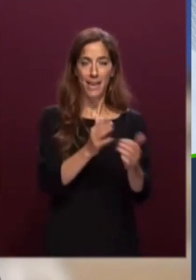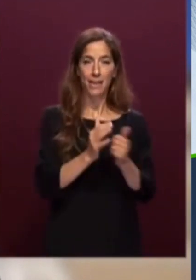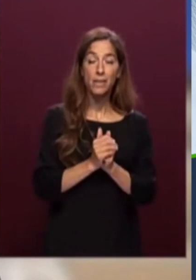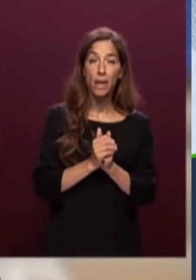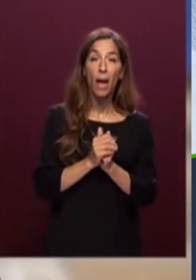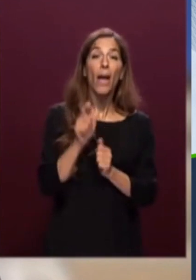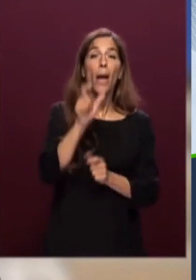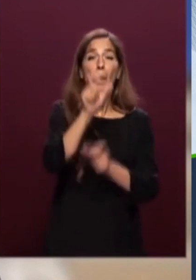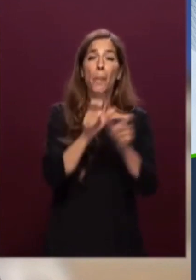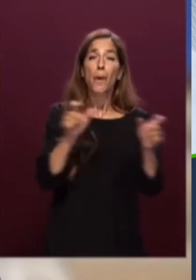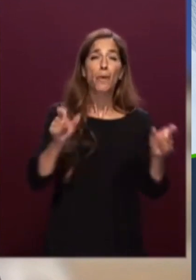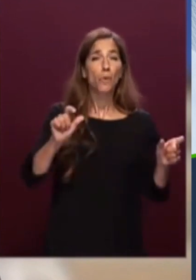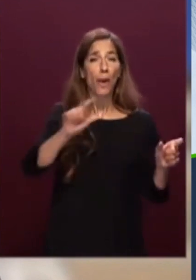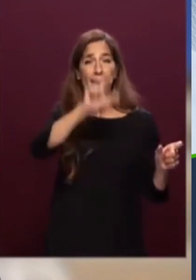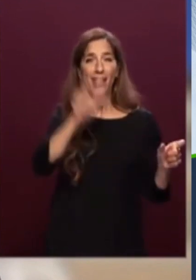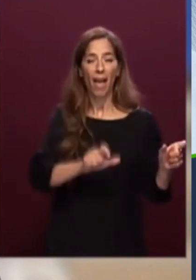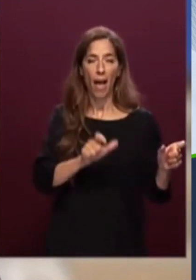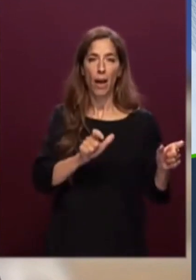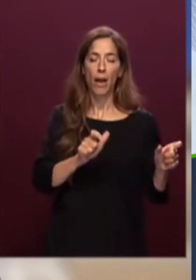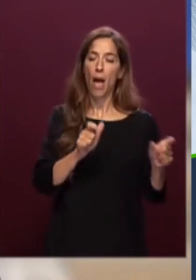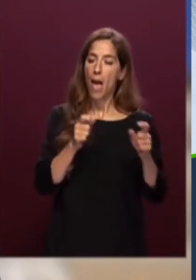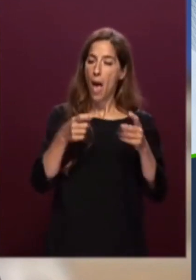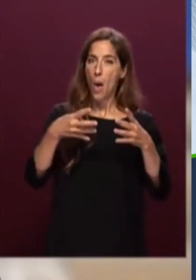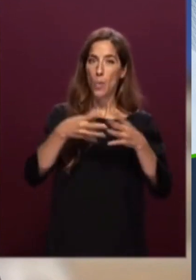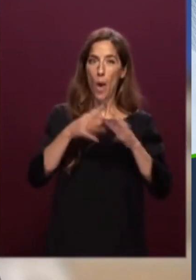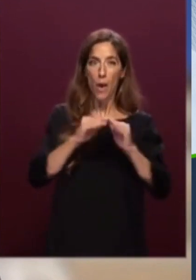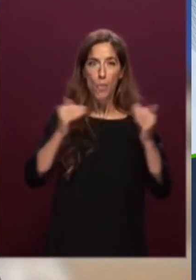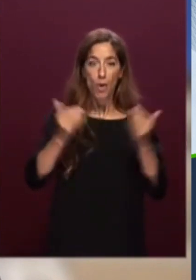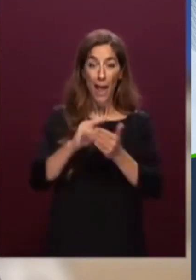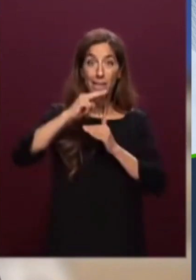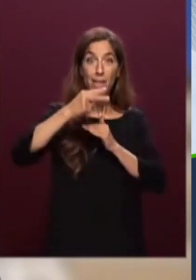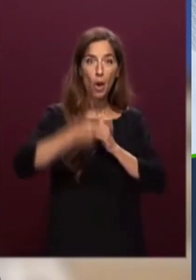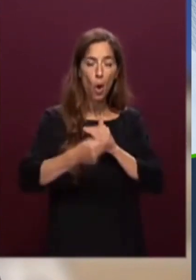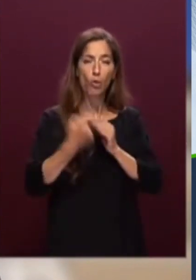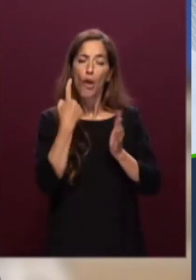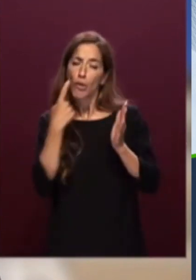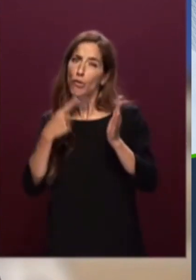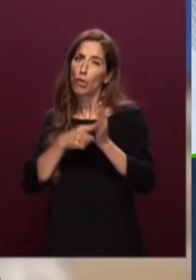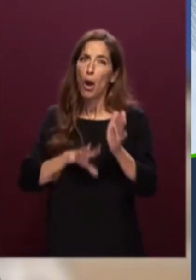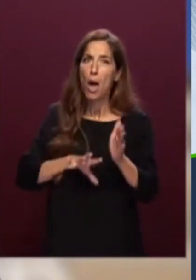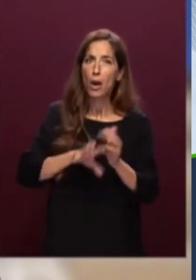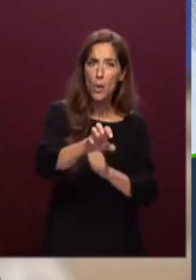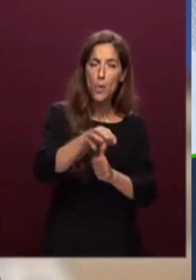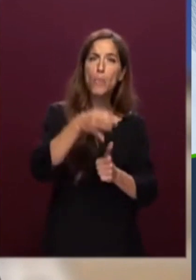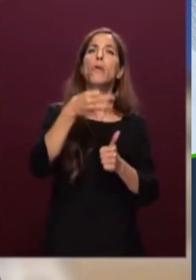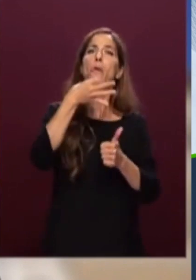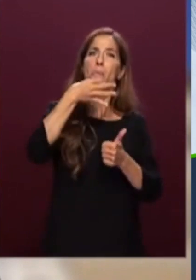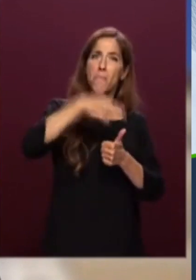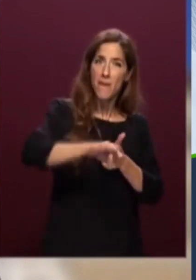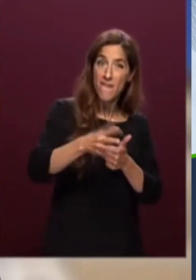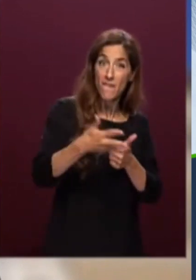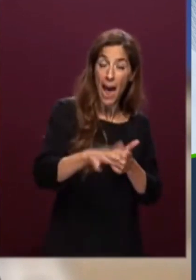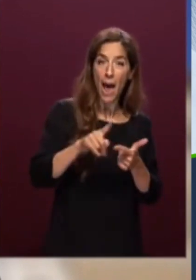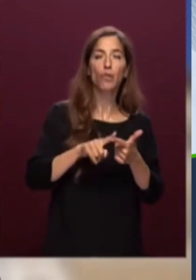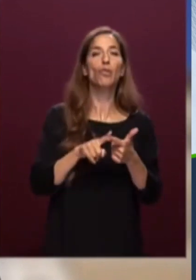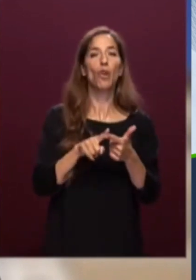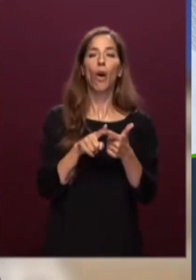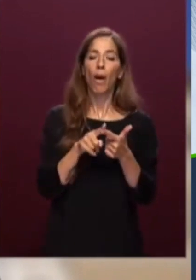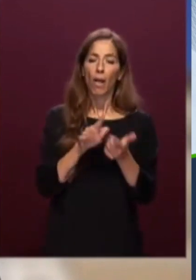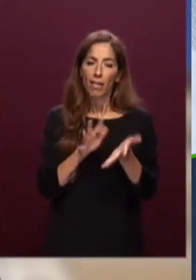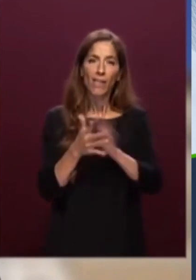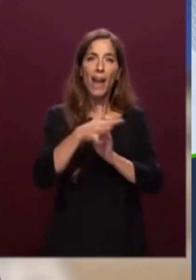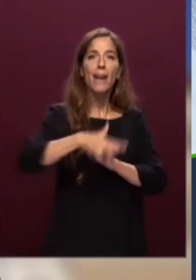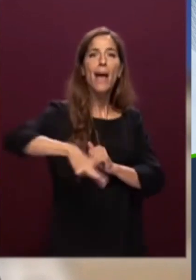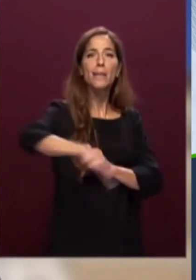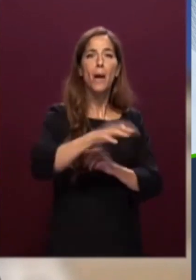seconda guerra mondiale e costruire uno spazio di democrazia e libertà di benessere economico grazie anche all